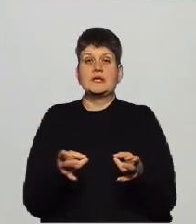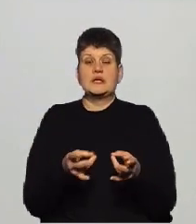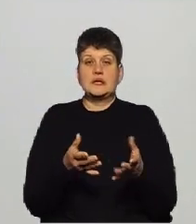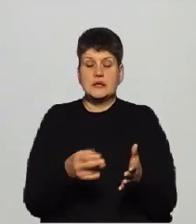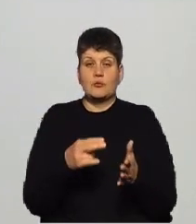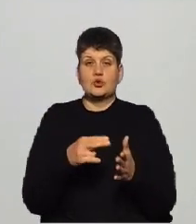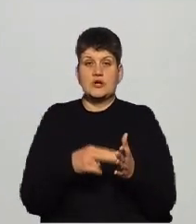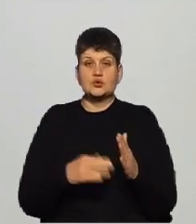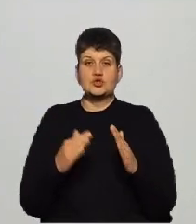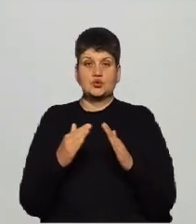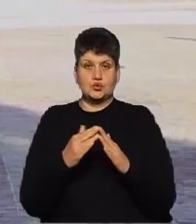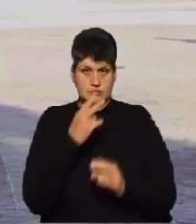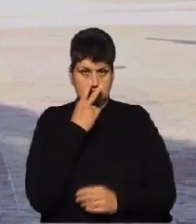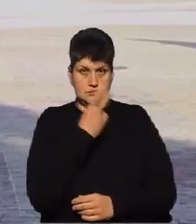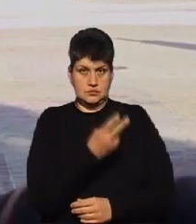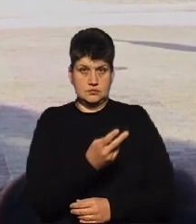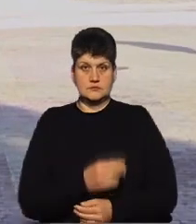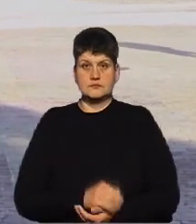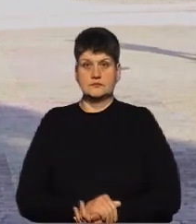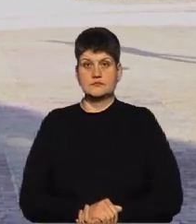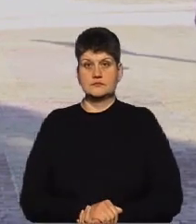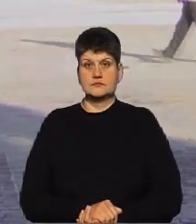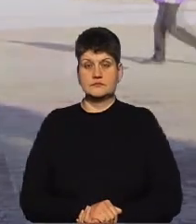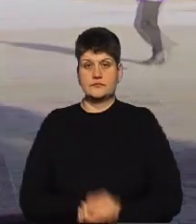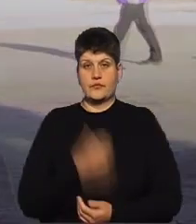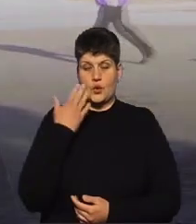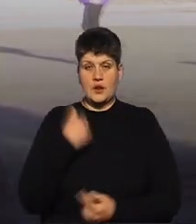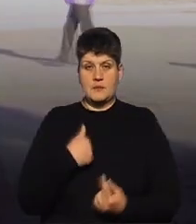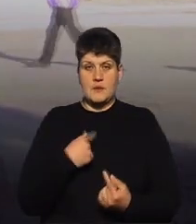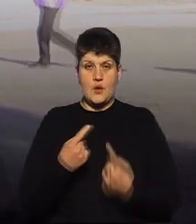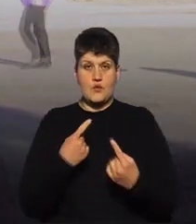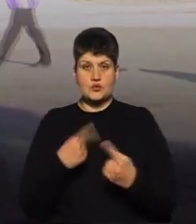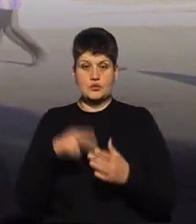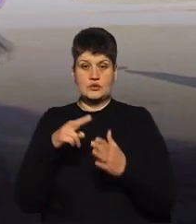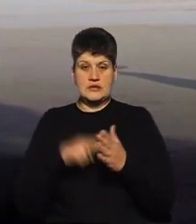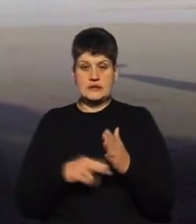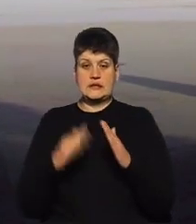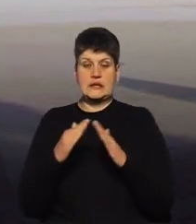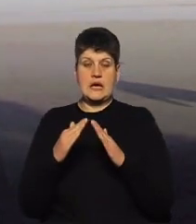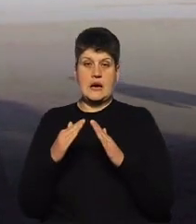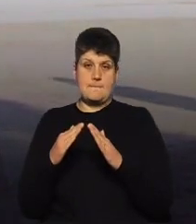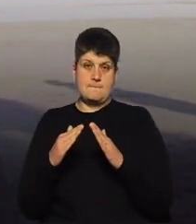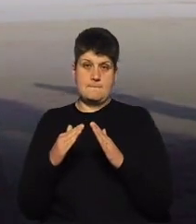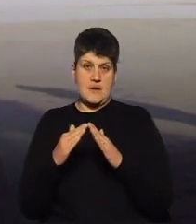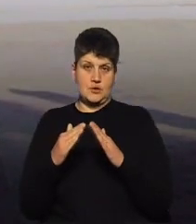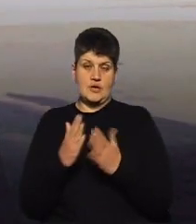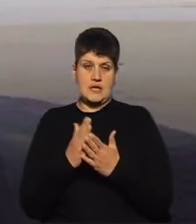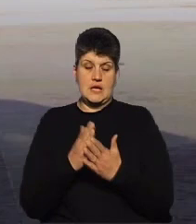житло. Давайте подивимося. Коли ми говоримо, що податок на нерухоме майно є податком на розкіш,